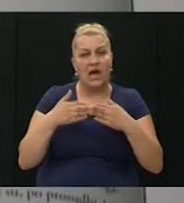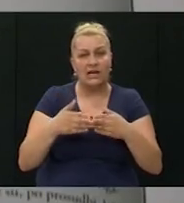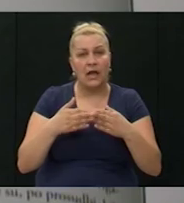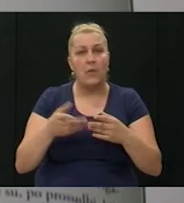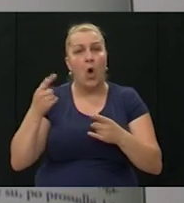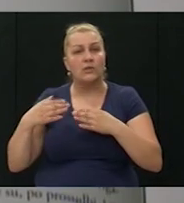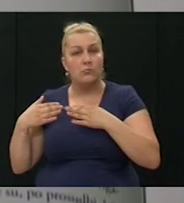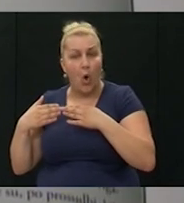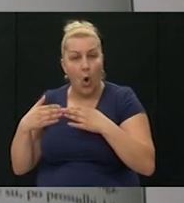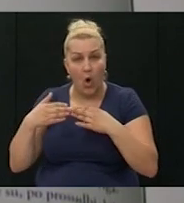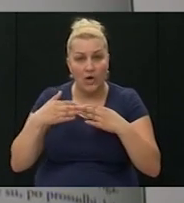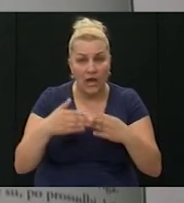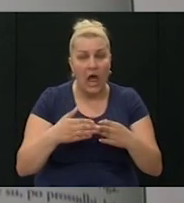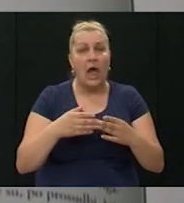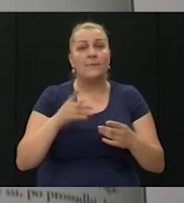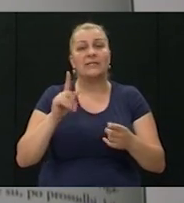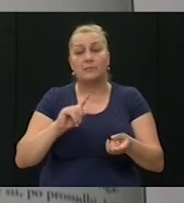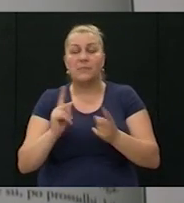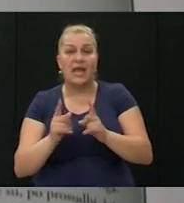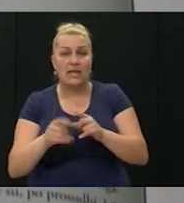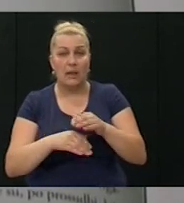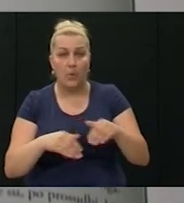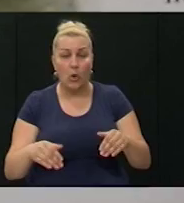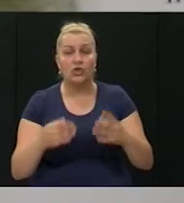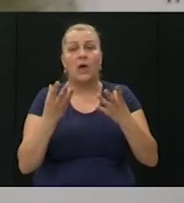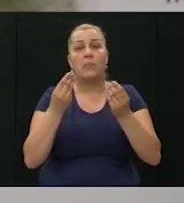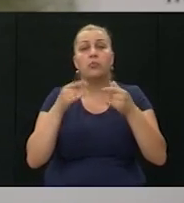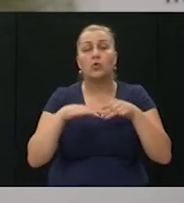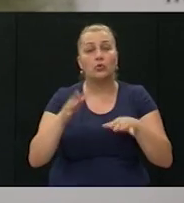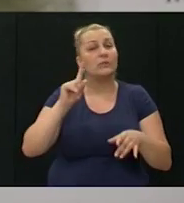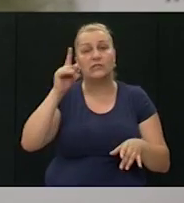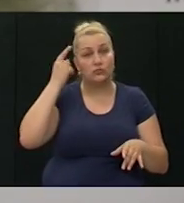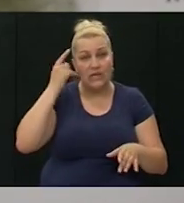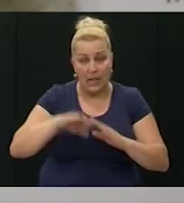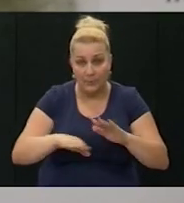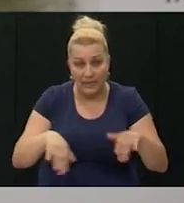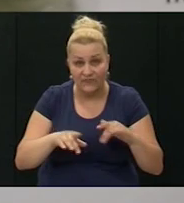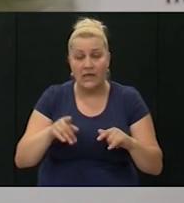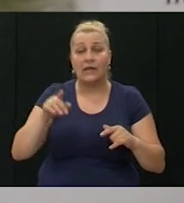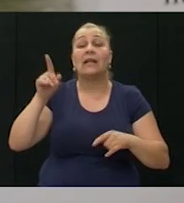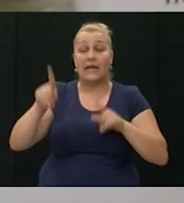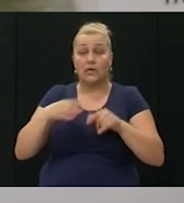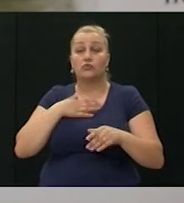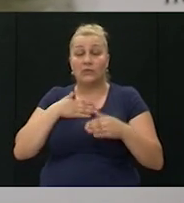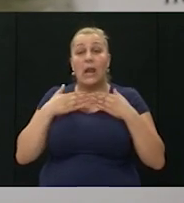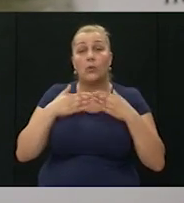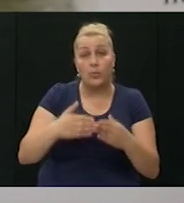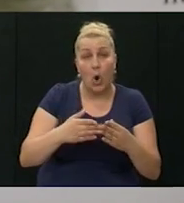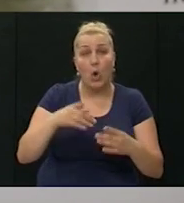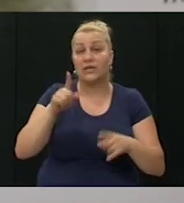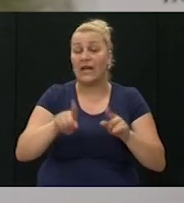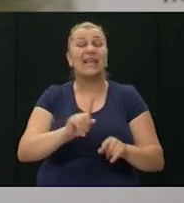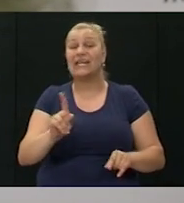iz pravca mora, pa se morali položaj, pa dosta ljudi nije znalo plivati, pa neki su htjeli u barku, neki nisu. Ajmo malo o tome.